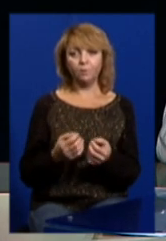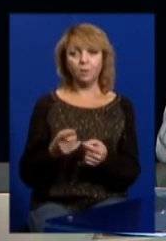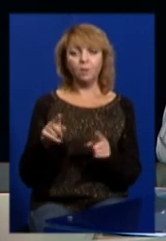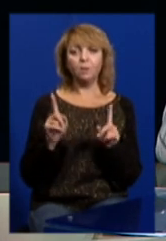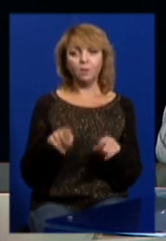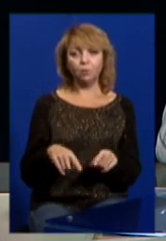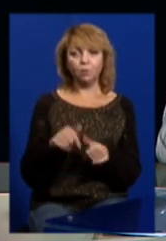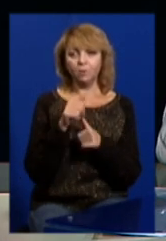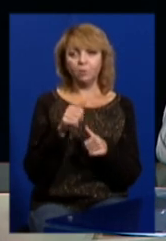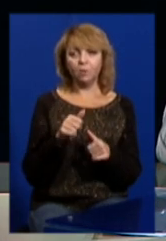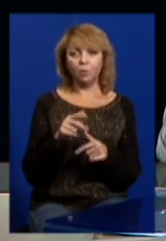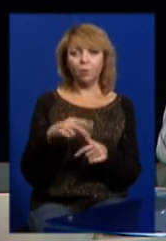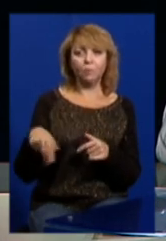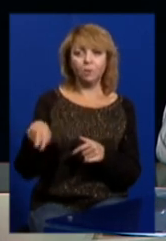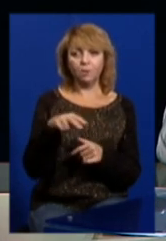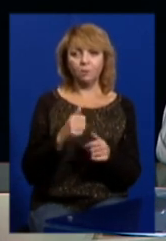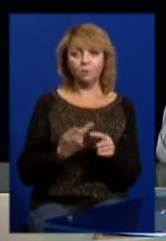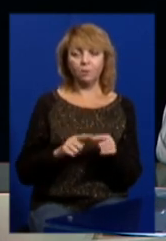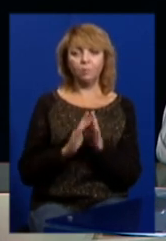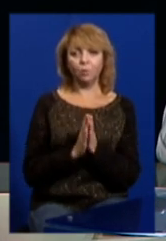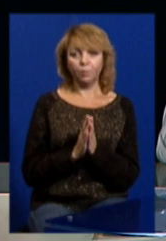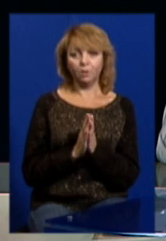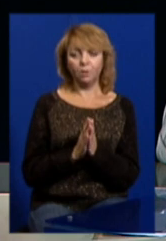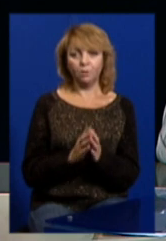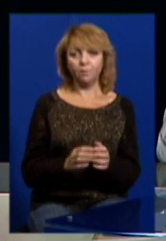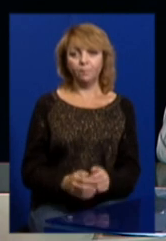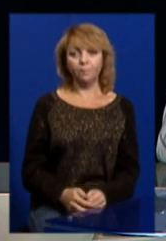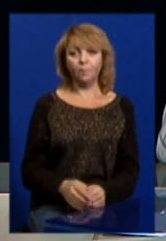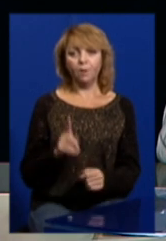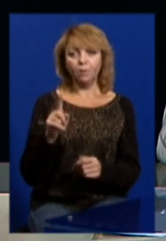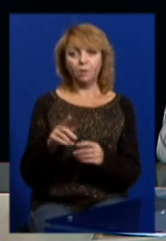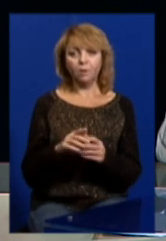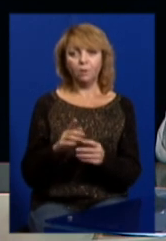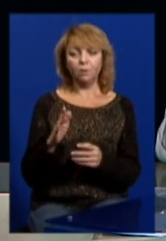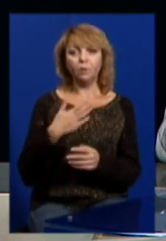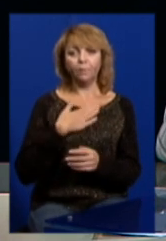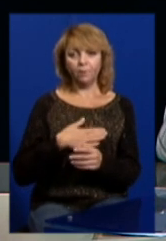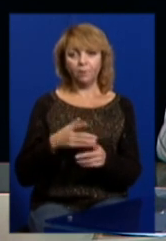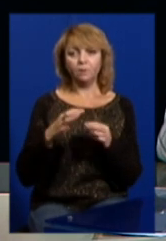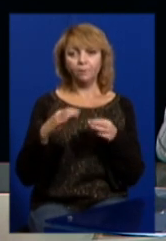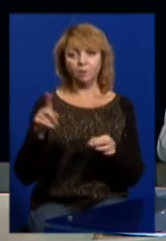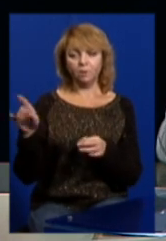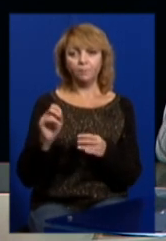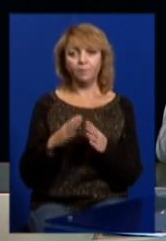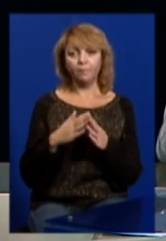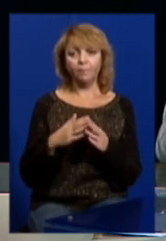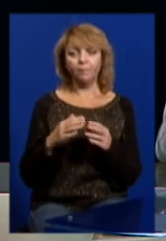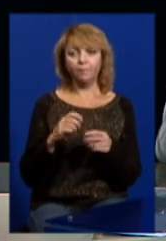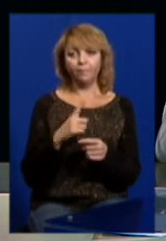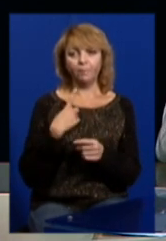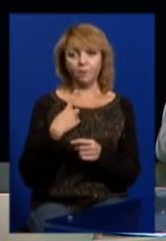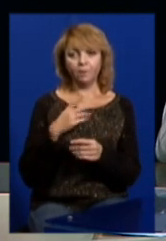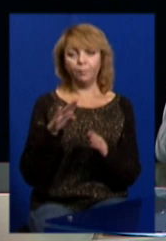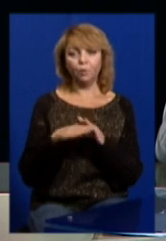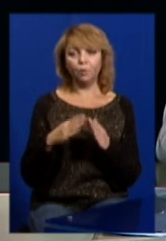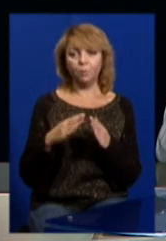вони також не могли обійти це клопотання. Вони задовольнили, звільнили її з-під варти, чи під